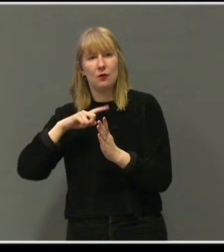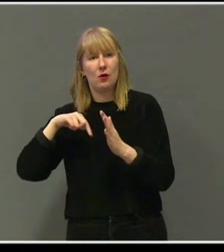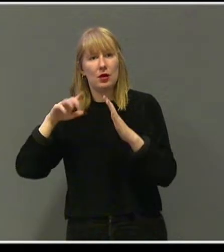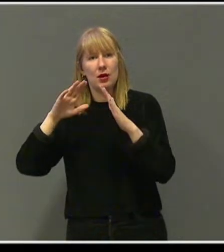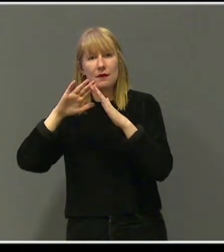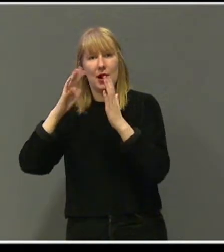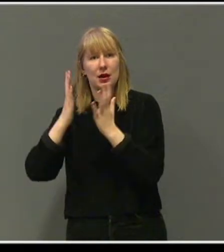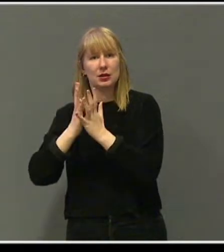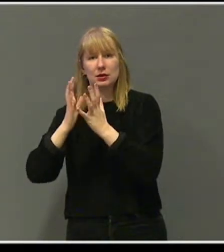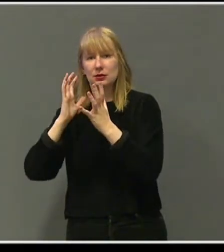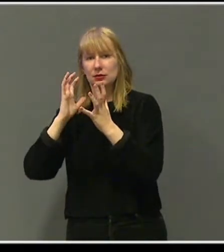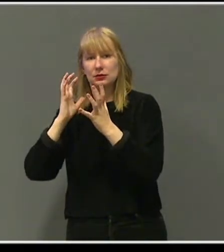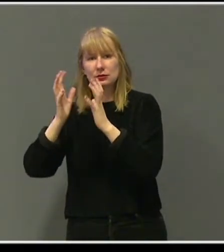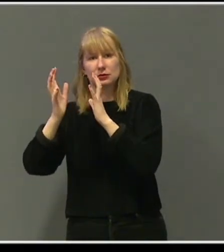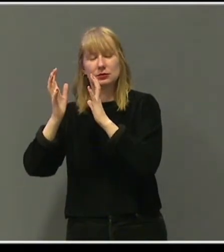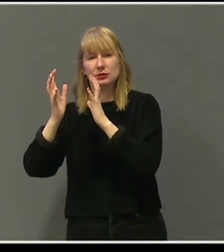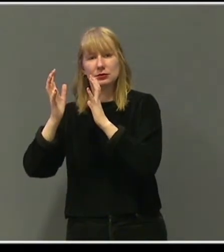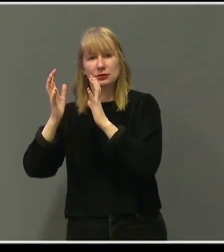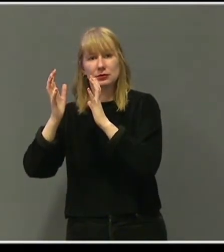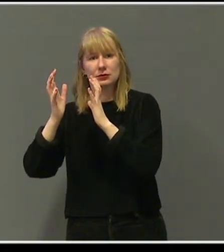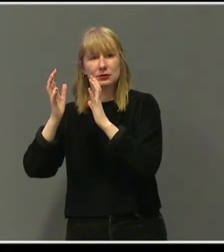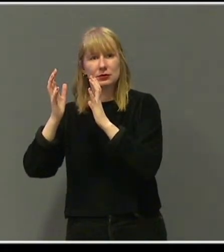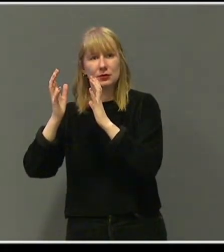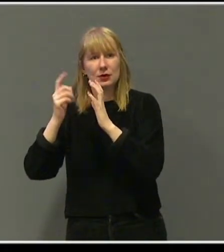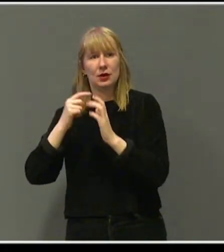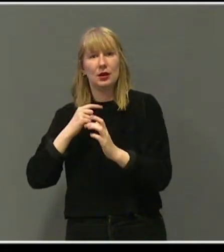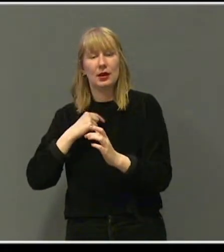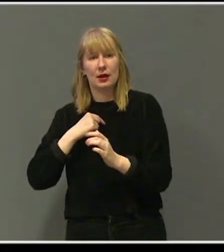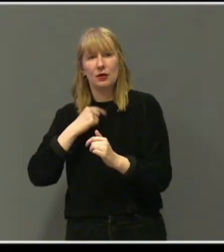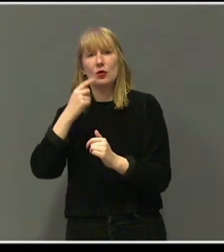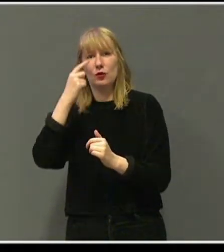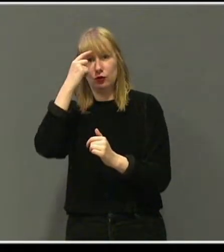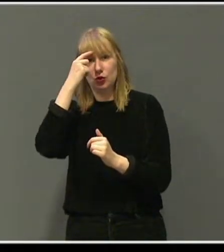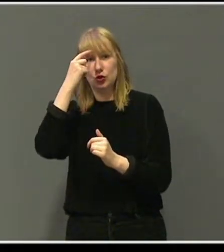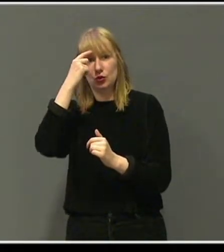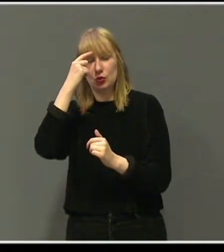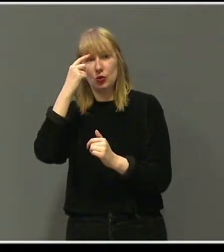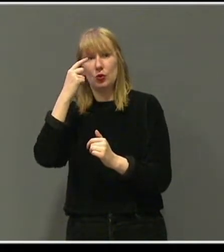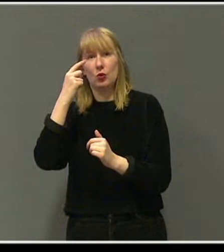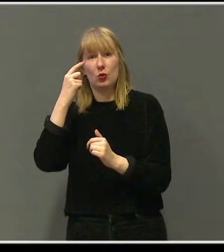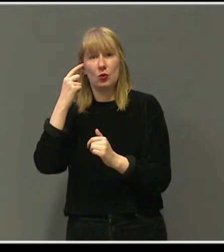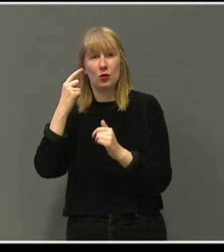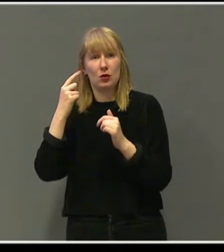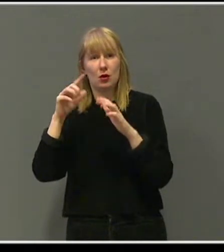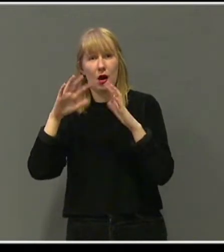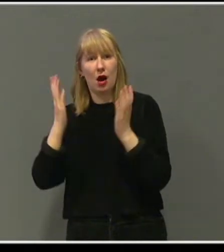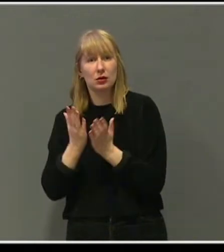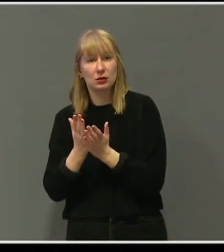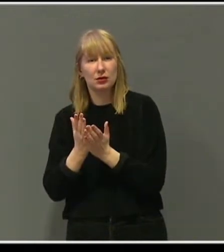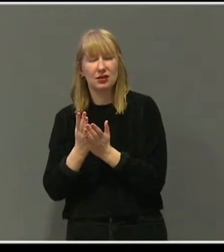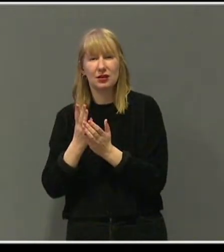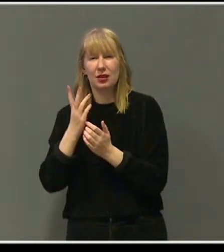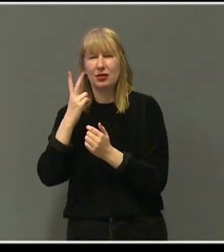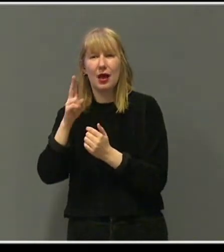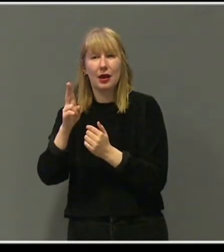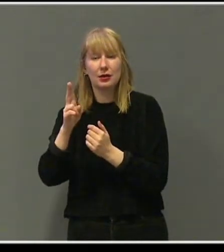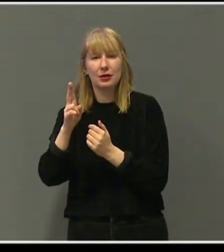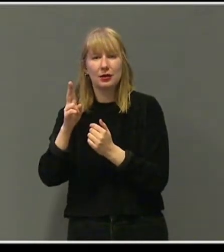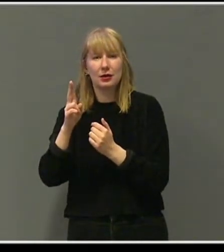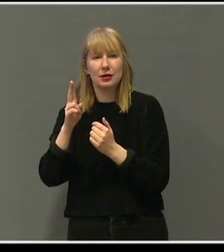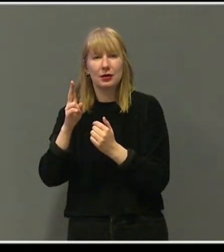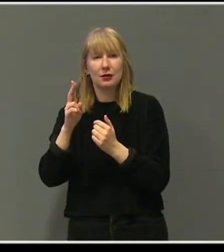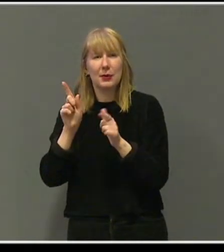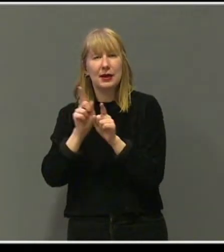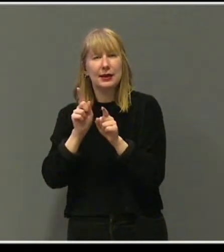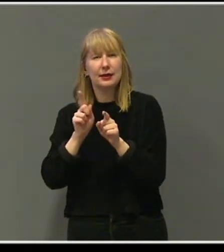stykker. Skjønte jeg omfanget av det som ble sagt på dette tidspunktet? Neppe. Men jeg må ha